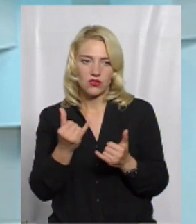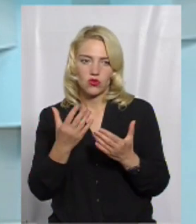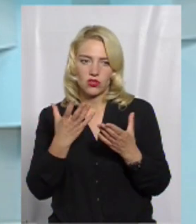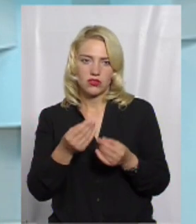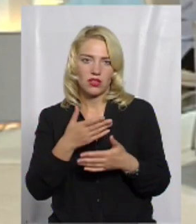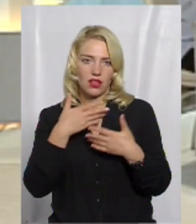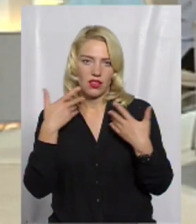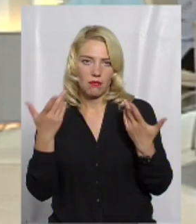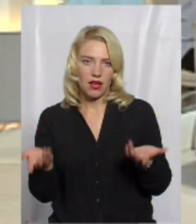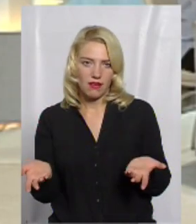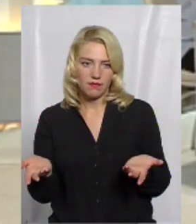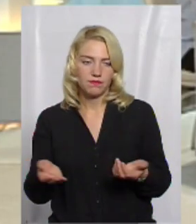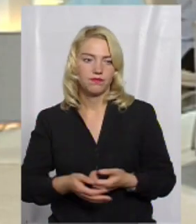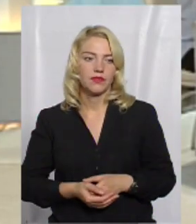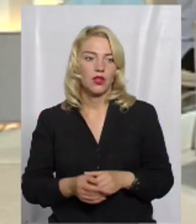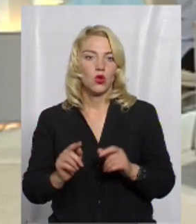немає.